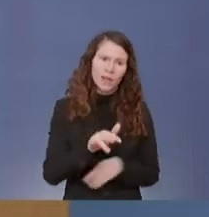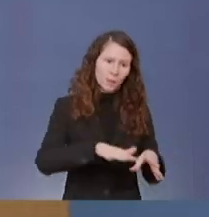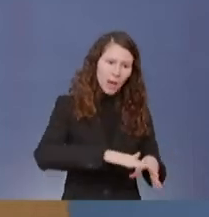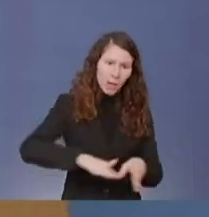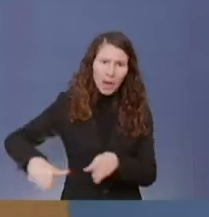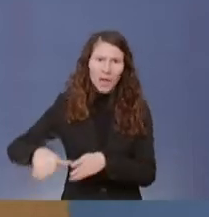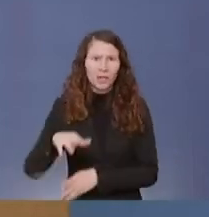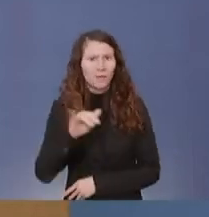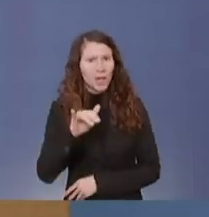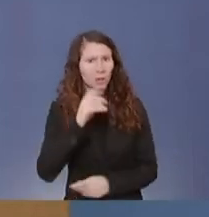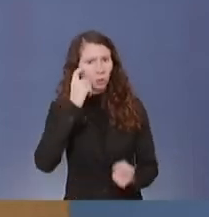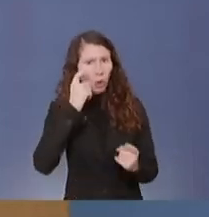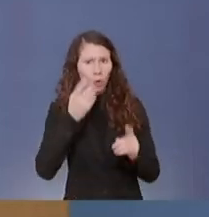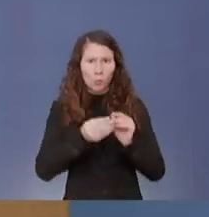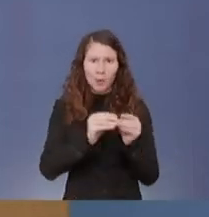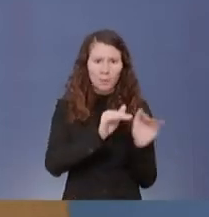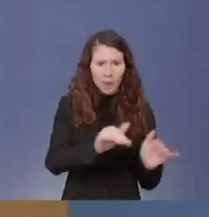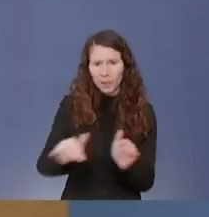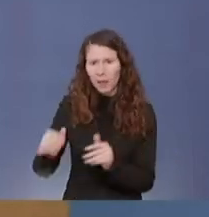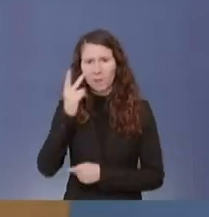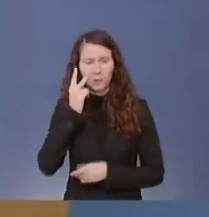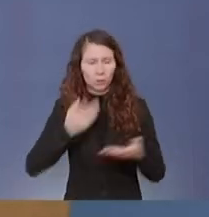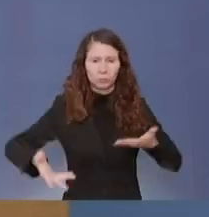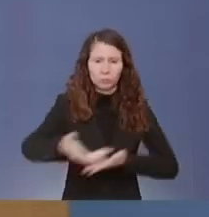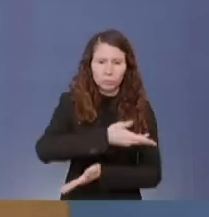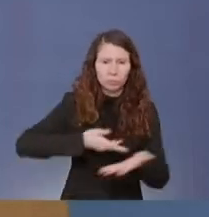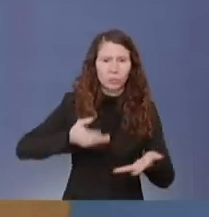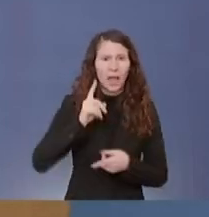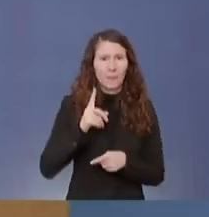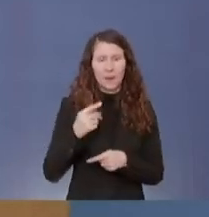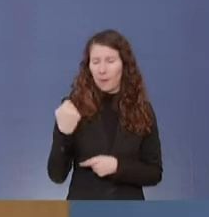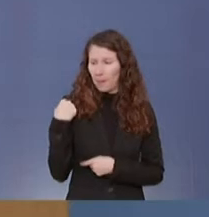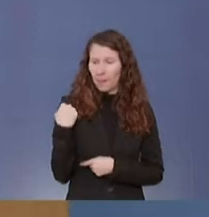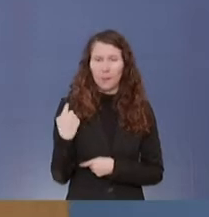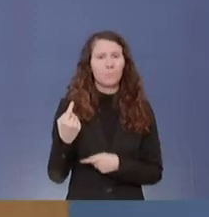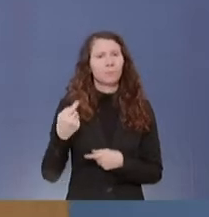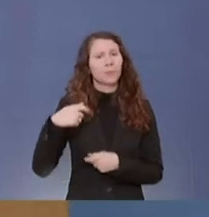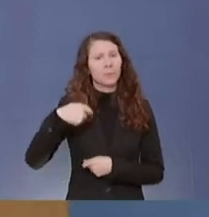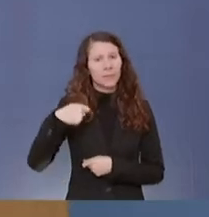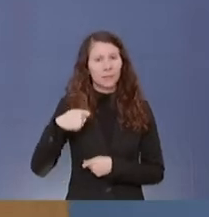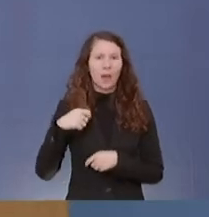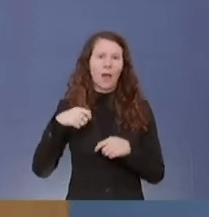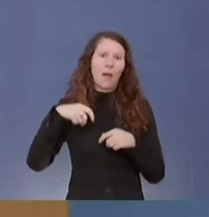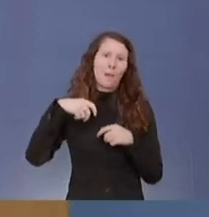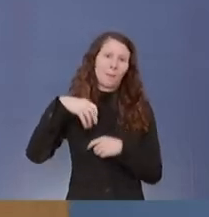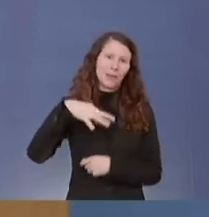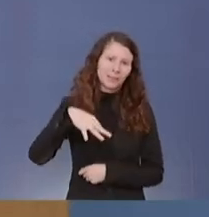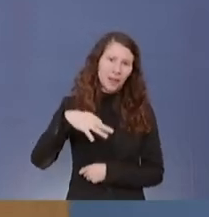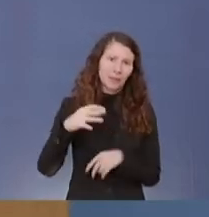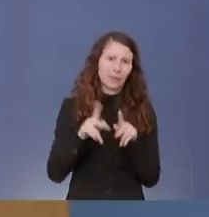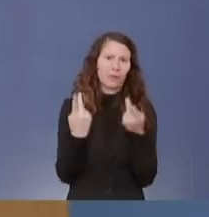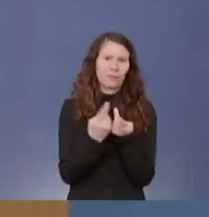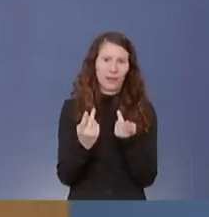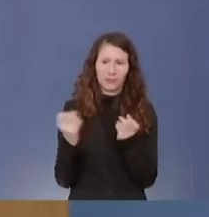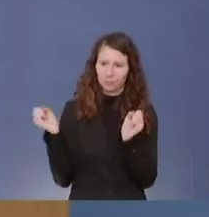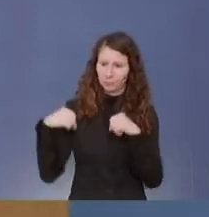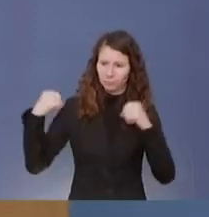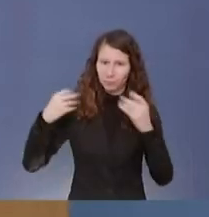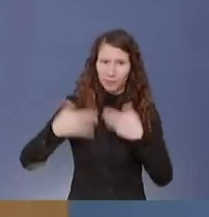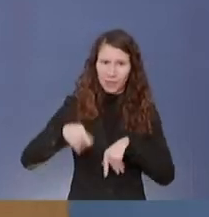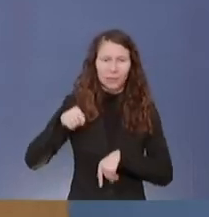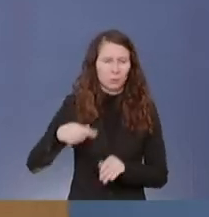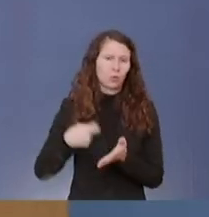Aber nochmal, es gilt die Beschlusslage der jetzt geltenden Ministerpräsidentenkonferenzbeschlüsse. Herr Klimm ist dazu.